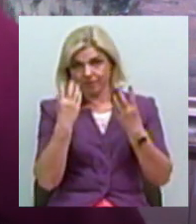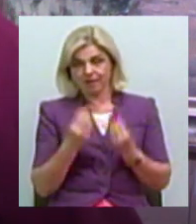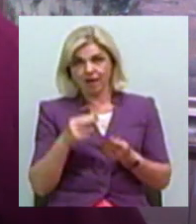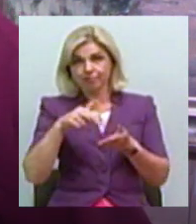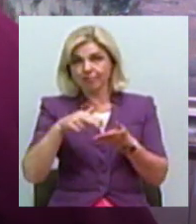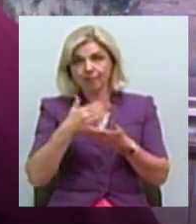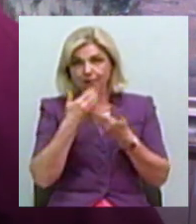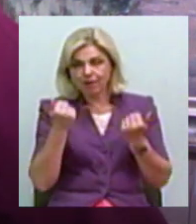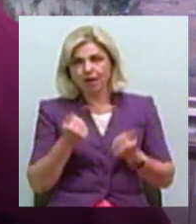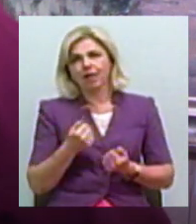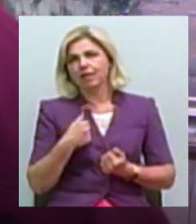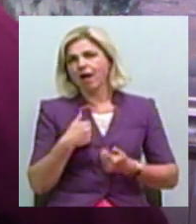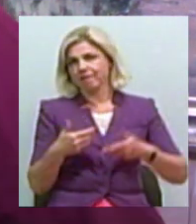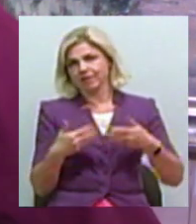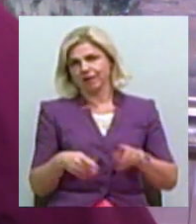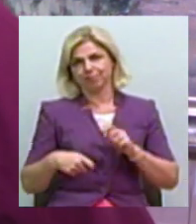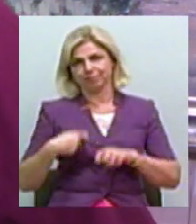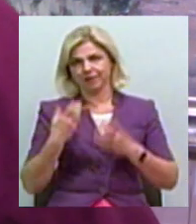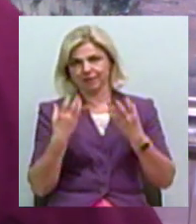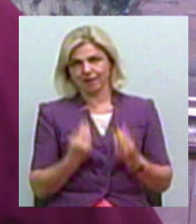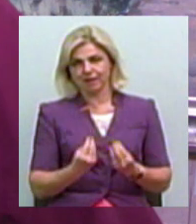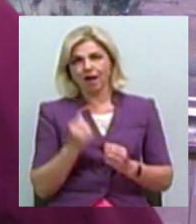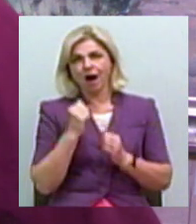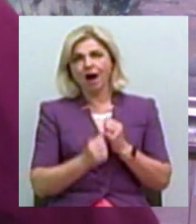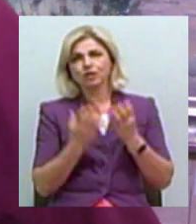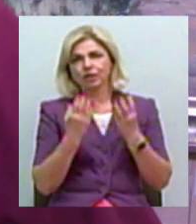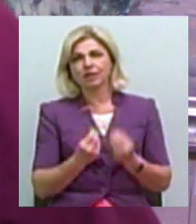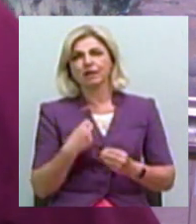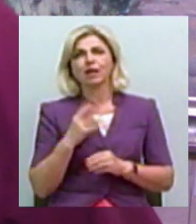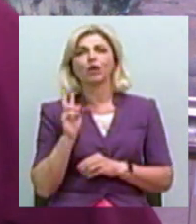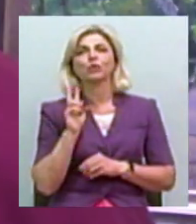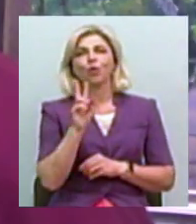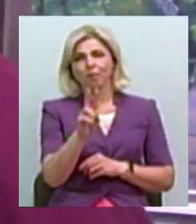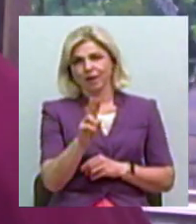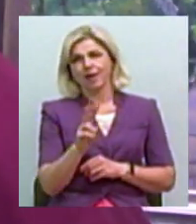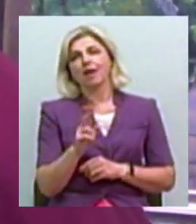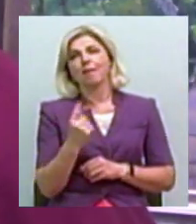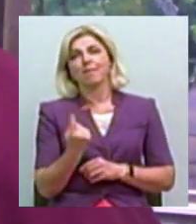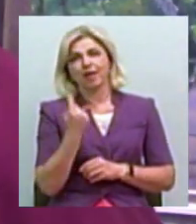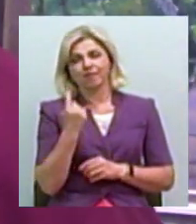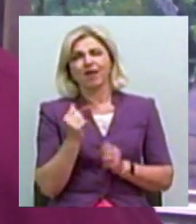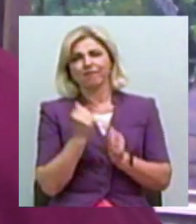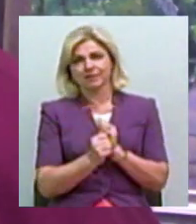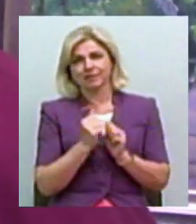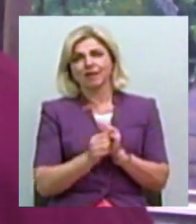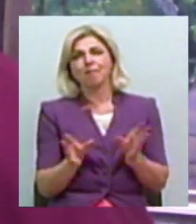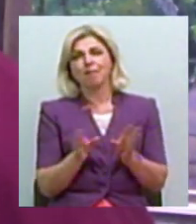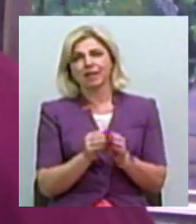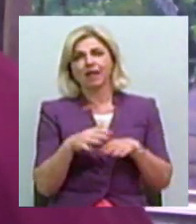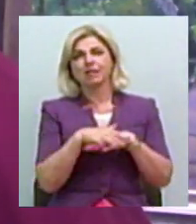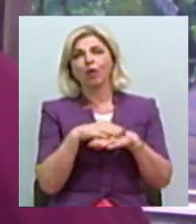Кожний день я їду першим тролейбусом, я завжди з народом їжу. Приїжджаю в майстерні.